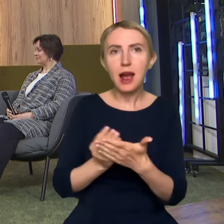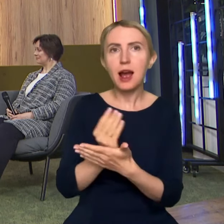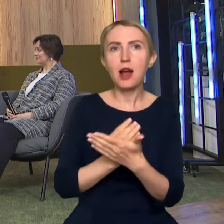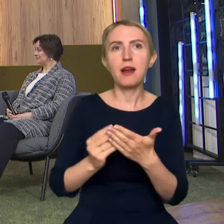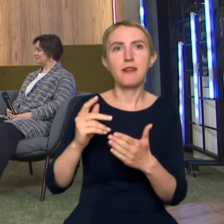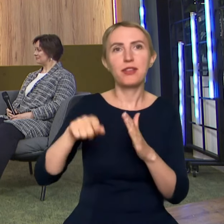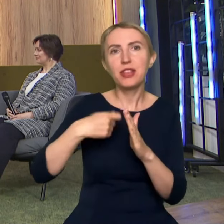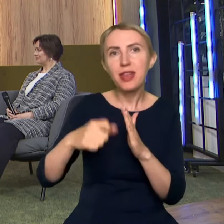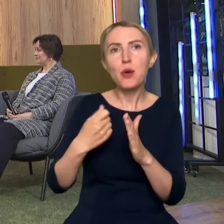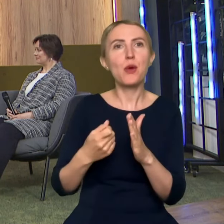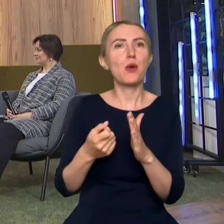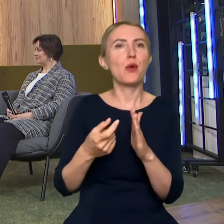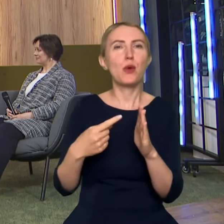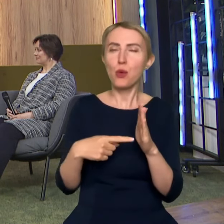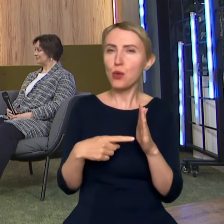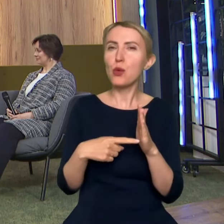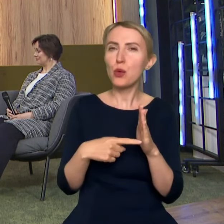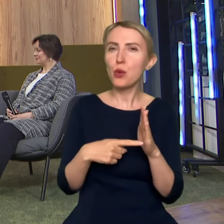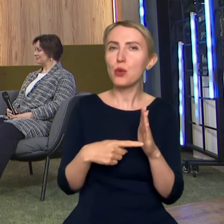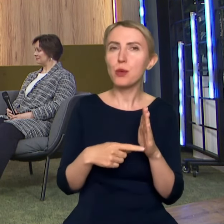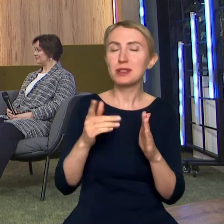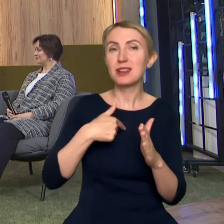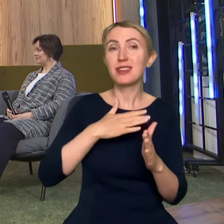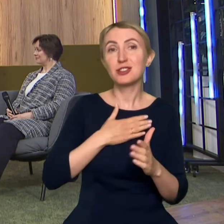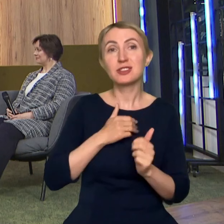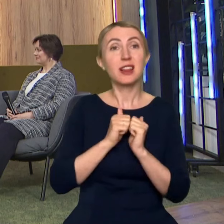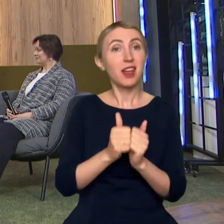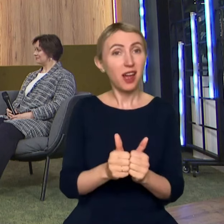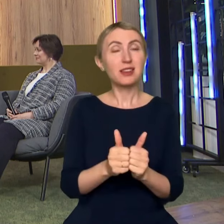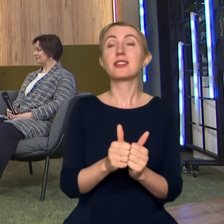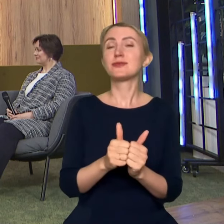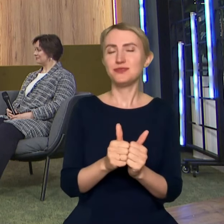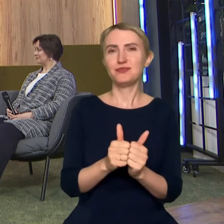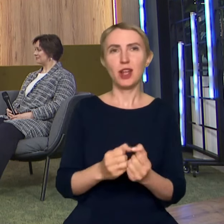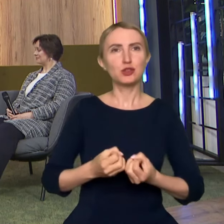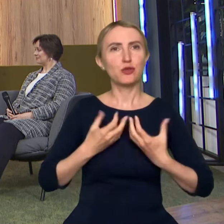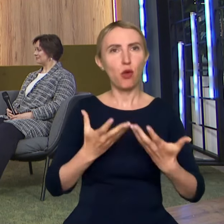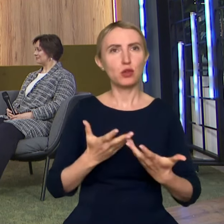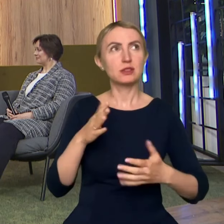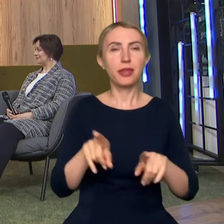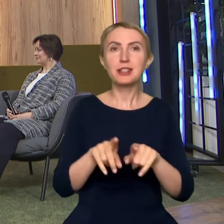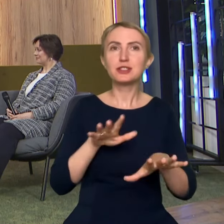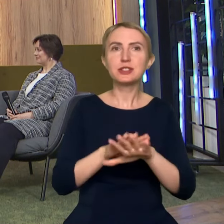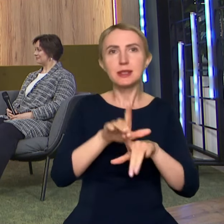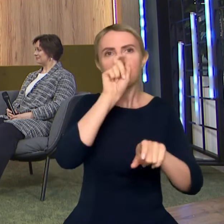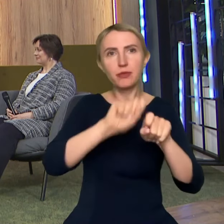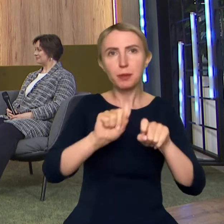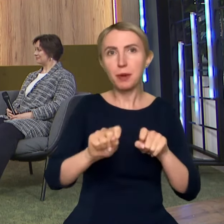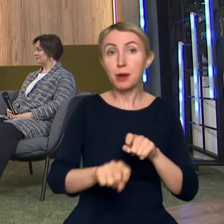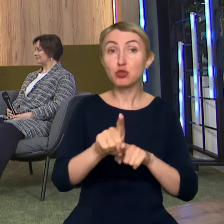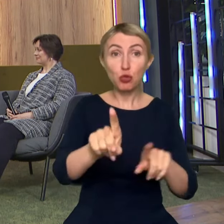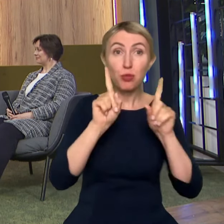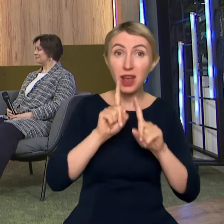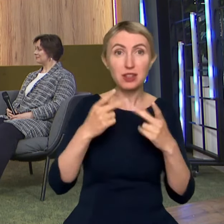tak dalej. I tutaj będzie ważna nasza rola taka, żebyśmy właśnie stworzyli na przykład też system do weryfikacji tego, czy to jest prawdziwe, czy nie,